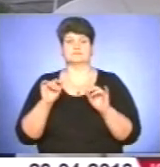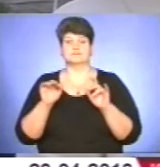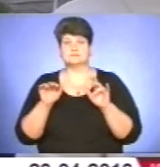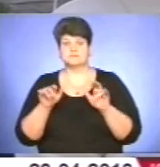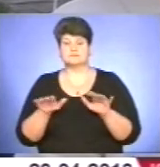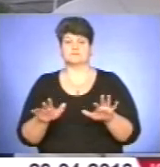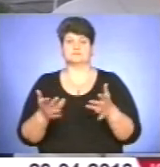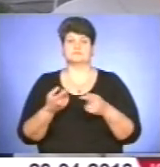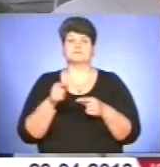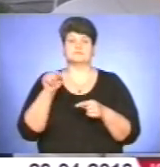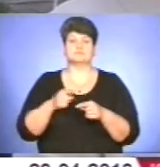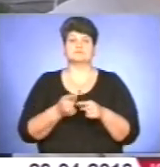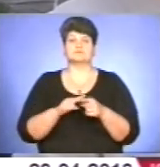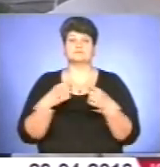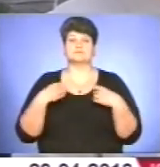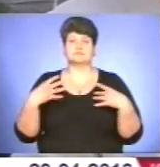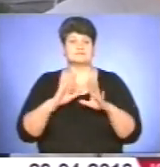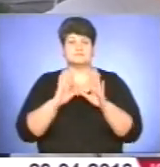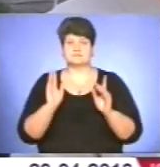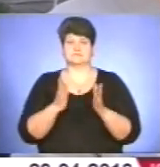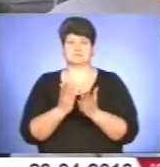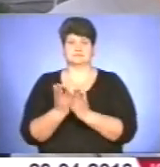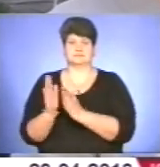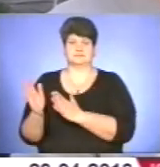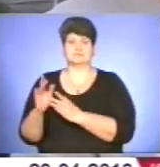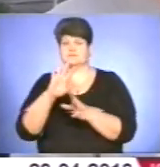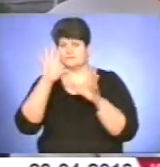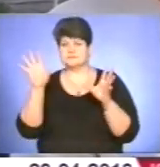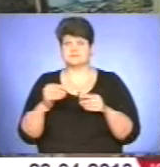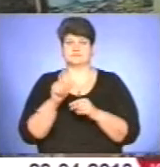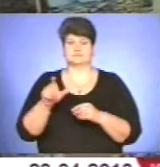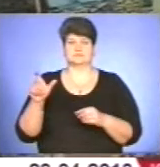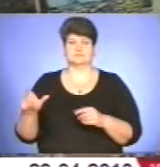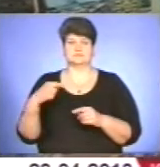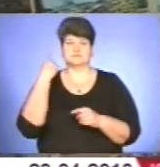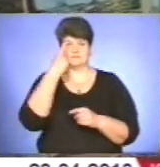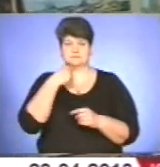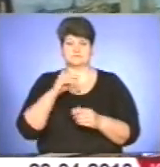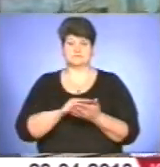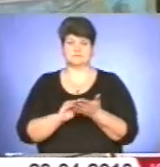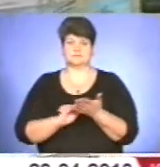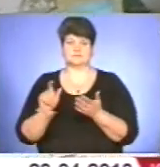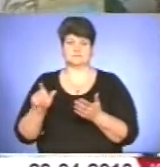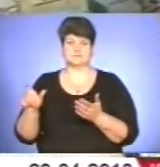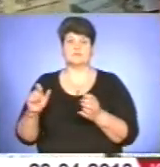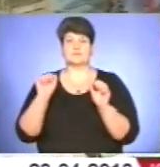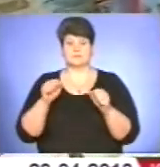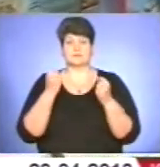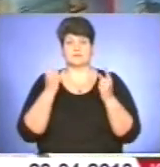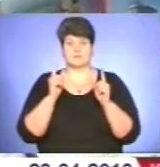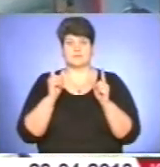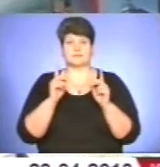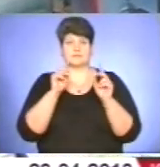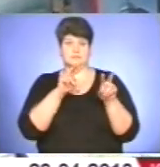це свято не тільки бібліотекарів, це свято всіх читачів і авторів. Тернополяни могли не лише оглянути бібліотечні